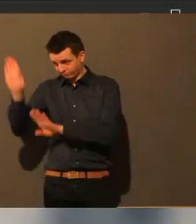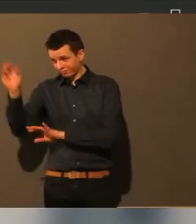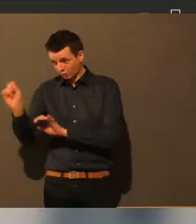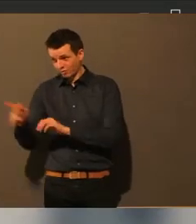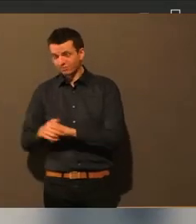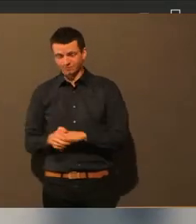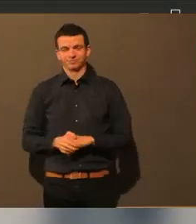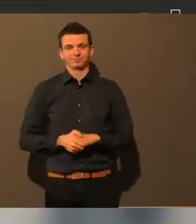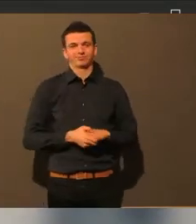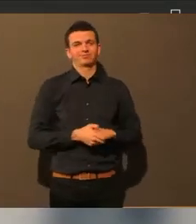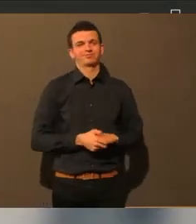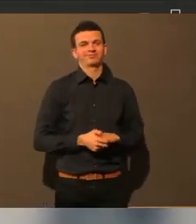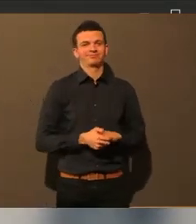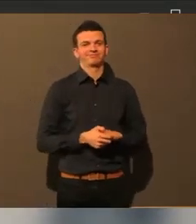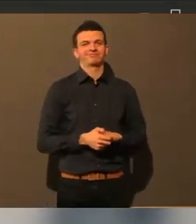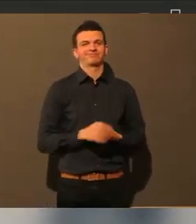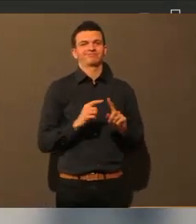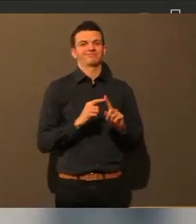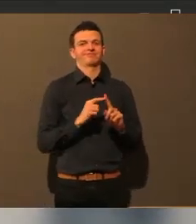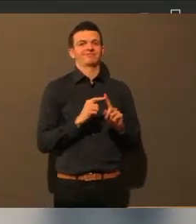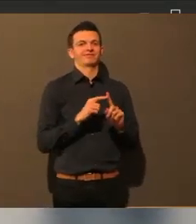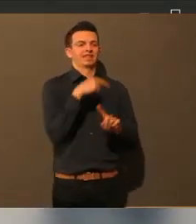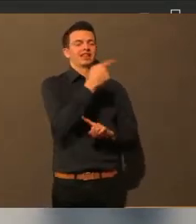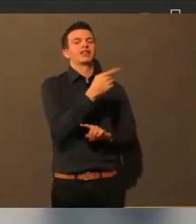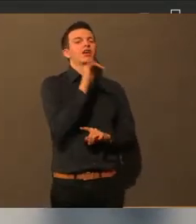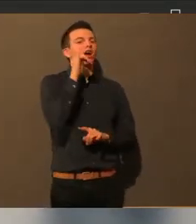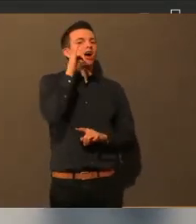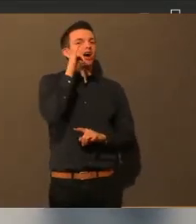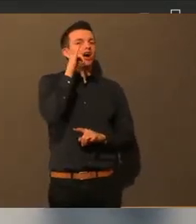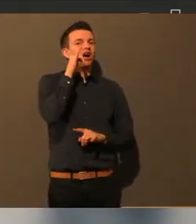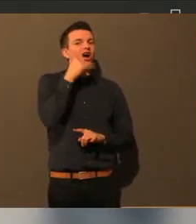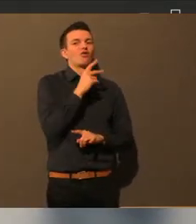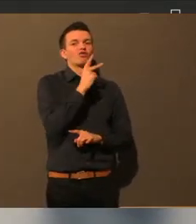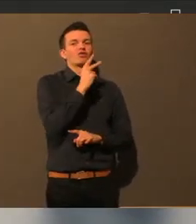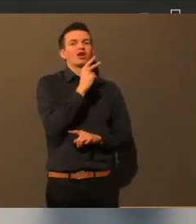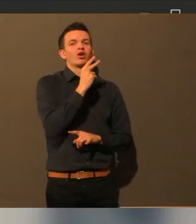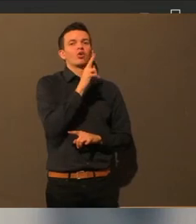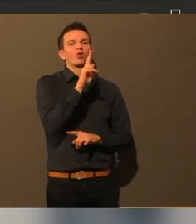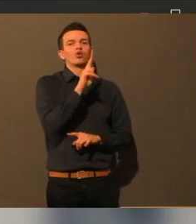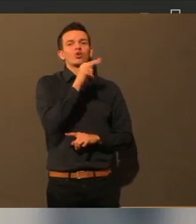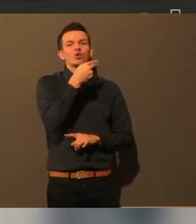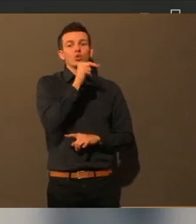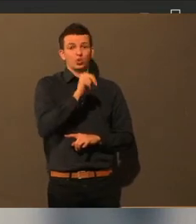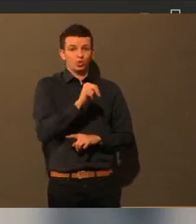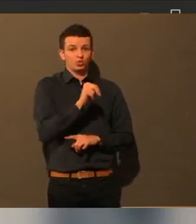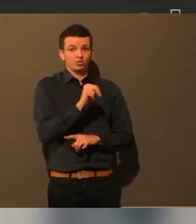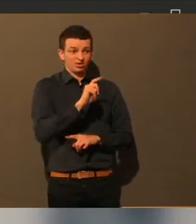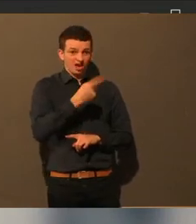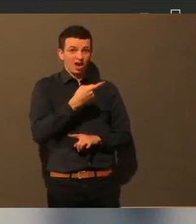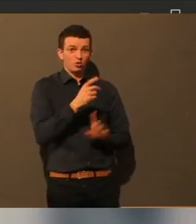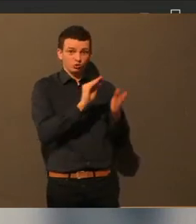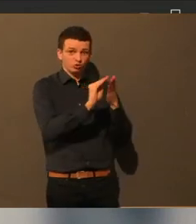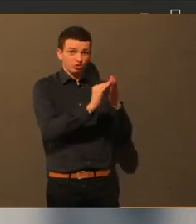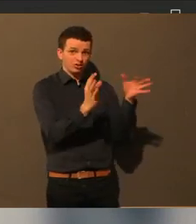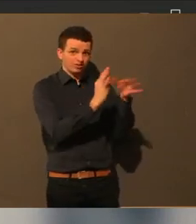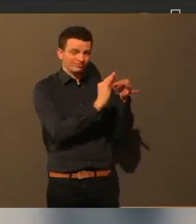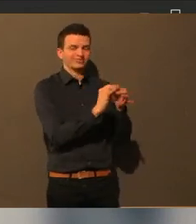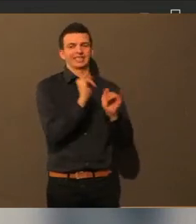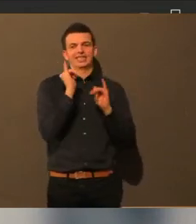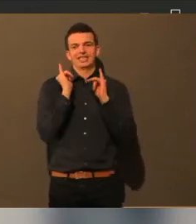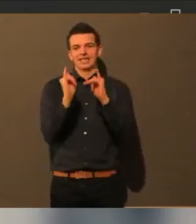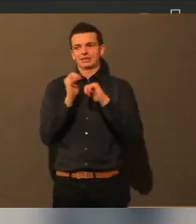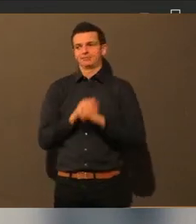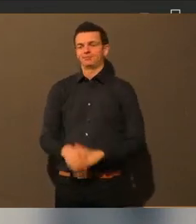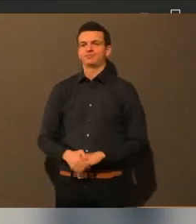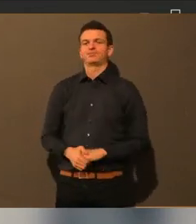Dann habe ich aber als nächstes die Frau Kühn, sich gemeldet hat, auch zum Thema Schule. Genau, auch zum Thema Schule. Und zwar das